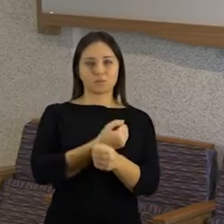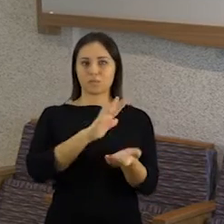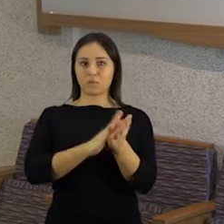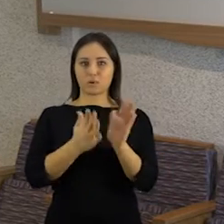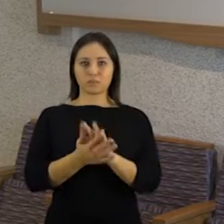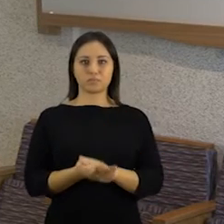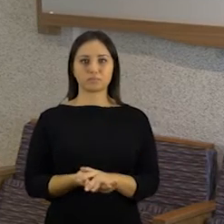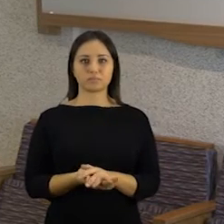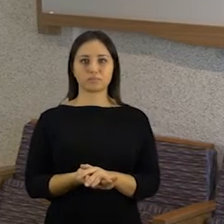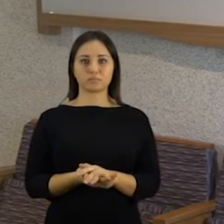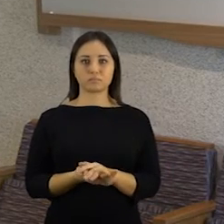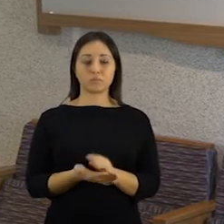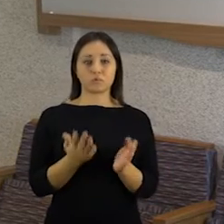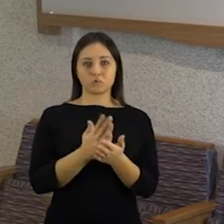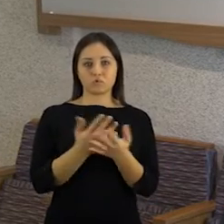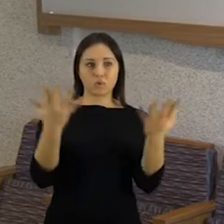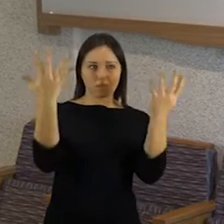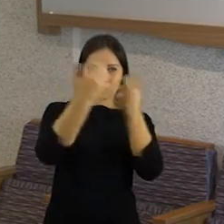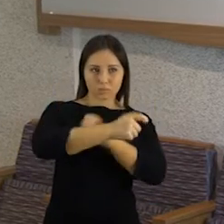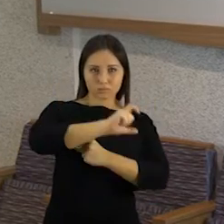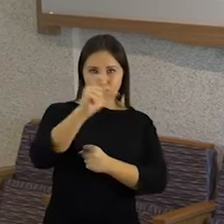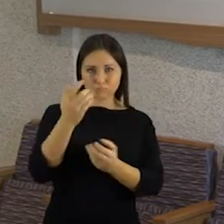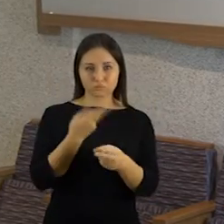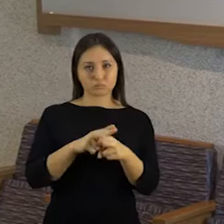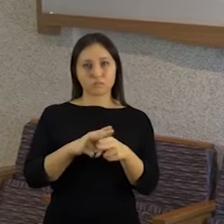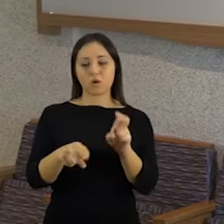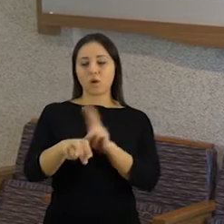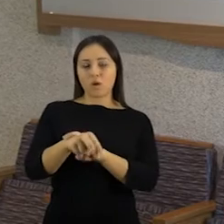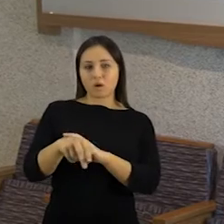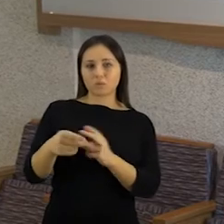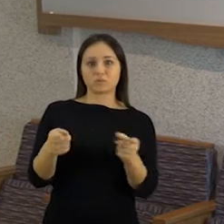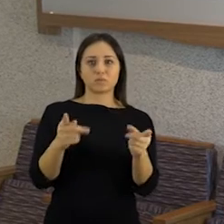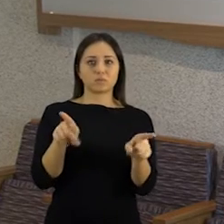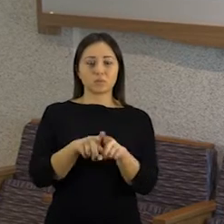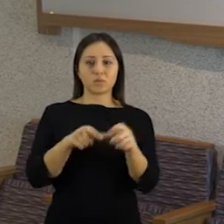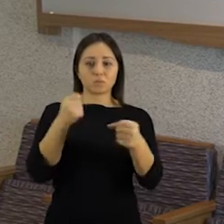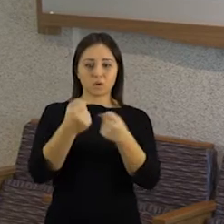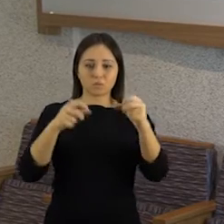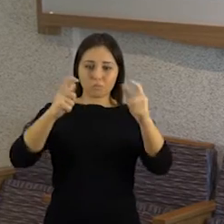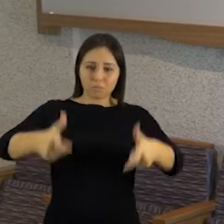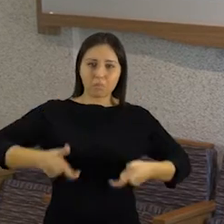ruoštis. Kadangi tam suslaikas, tai ir atšvaitai, vairuotojai padangos,